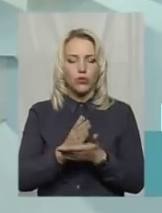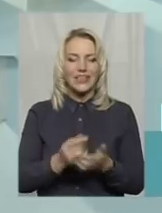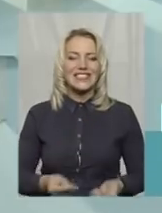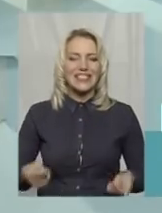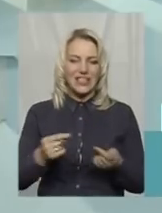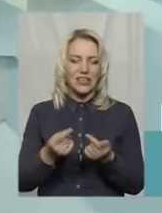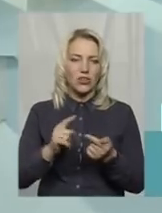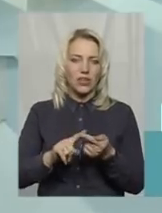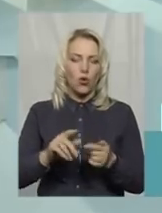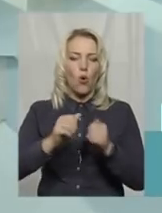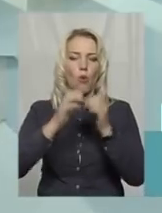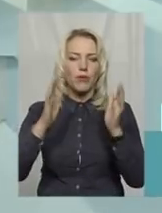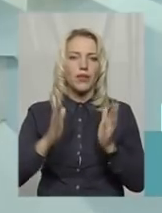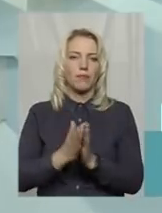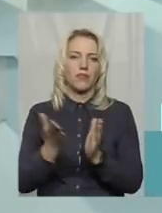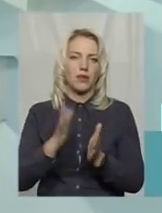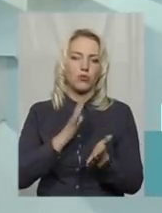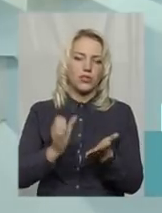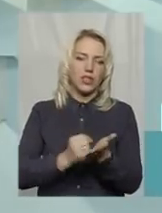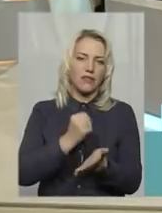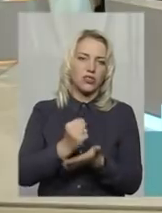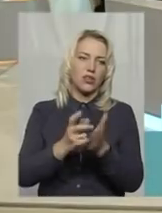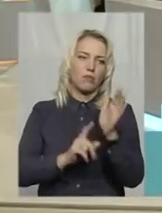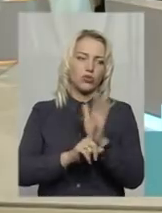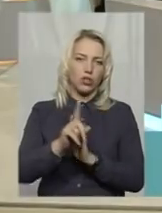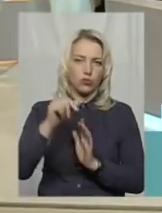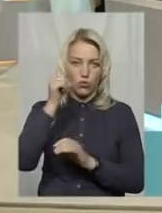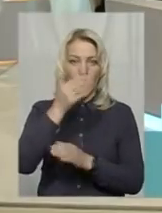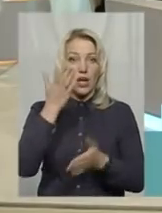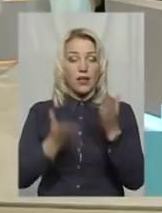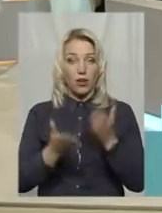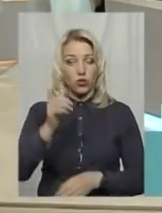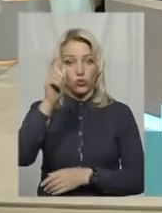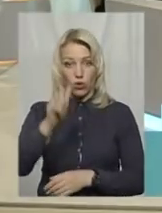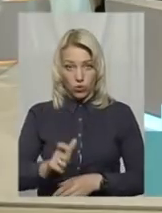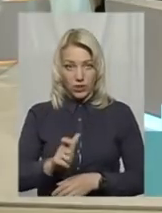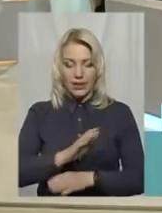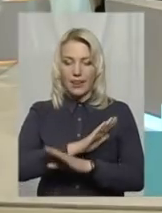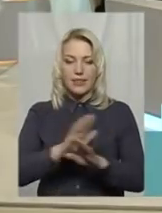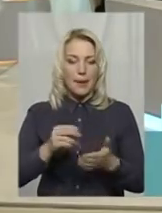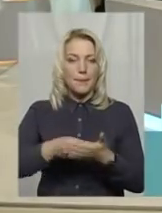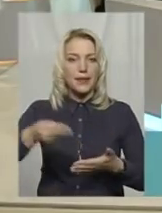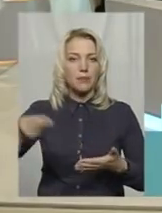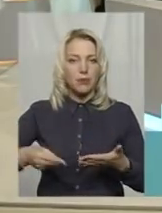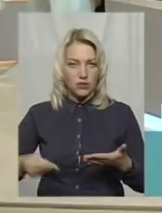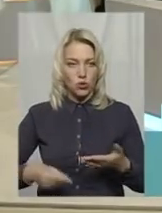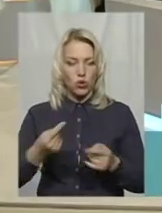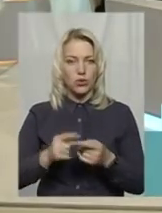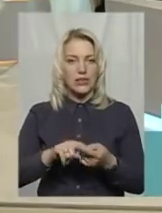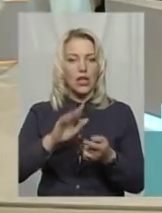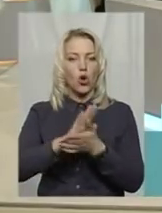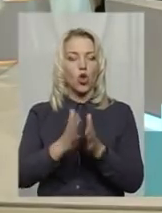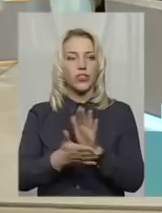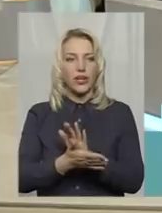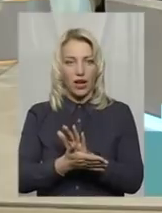які були затверджені ще на початку року. Тобто, я так розумію, якщо людина не підписує цей контракт,